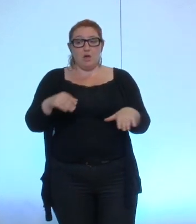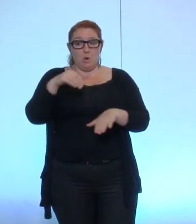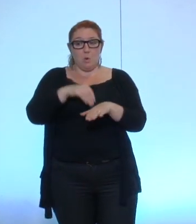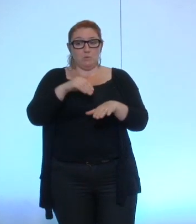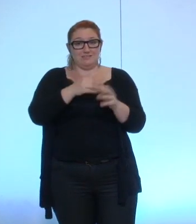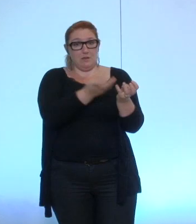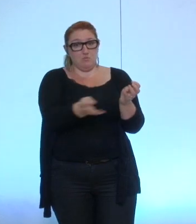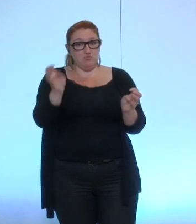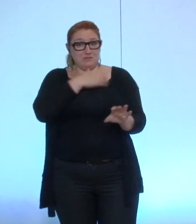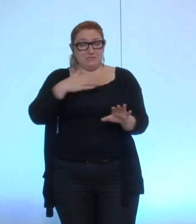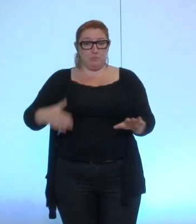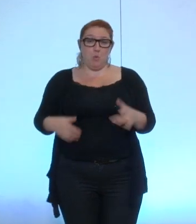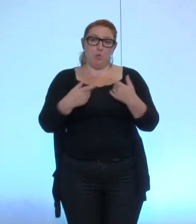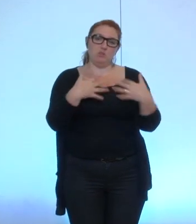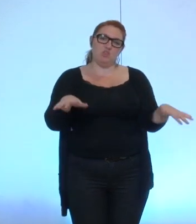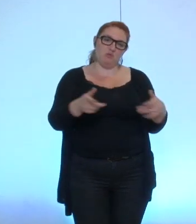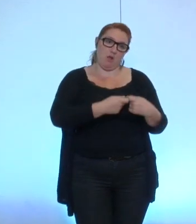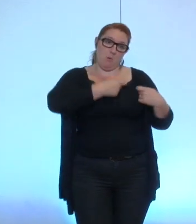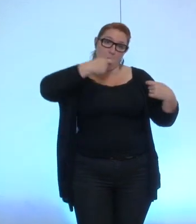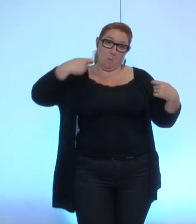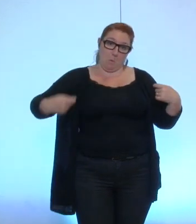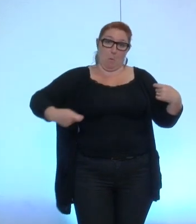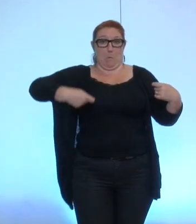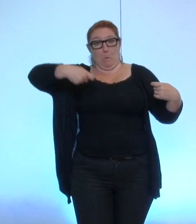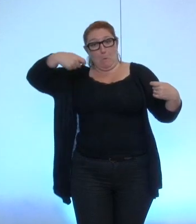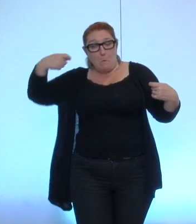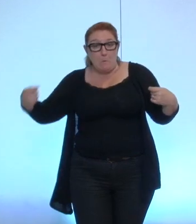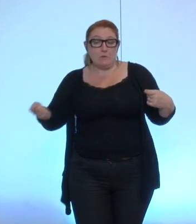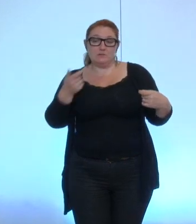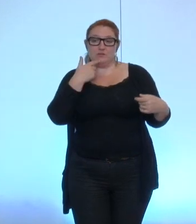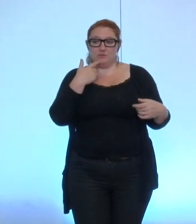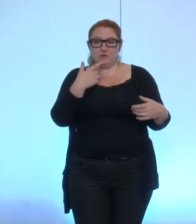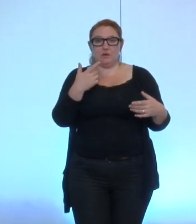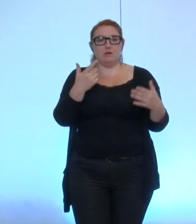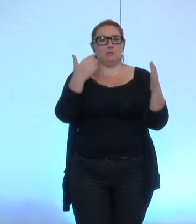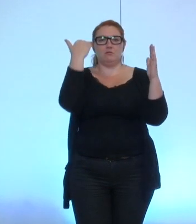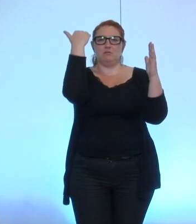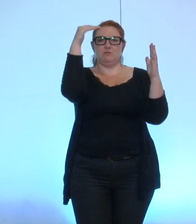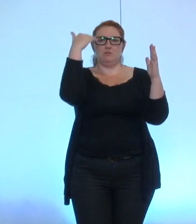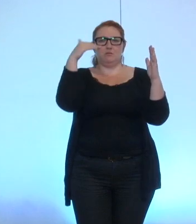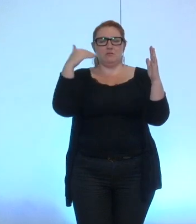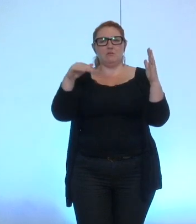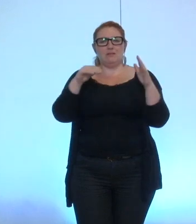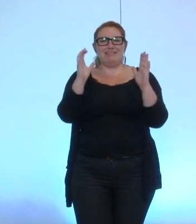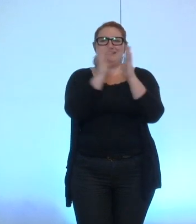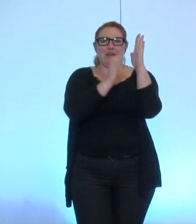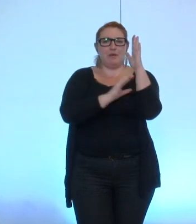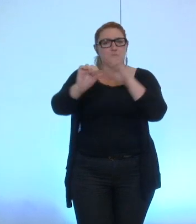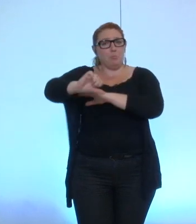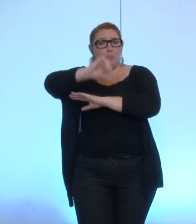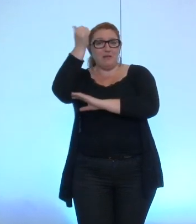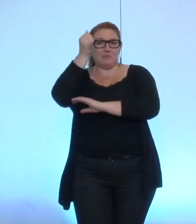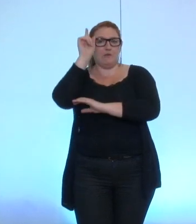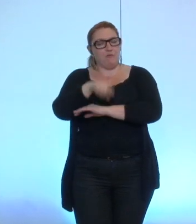sont relativement longs la notion de principale délibération il faut qu'elle soit encadrée vous avez parlé de